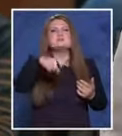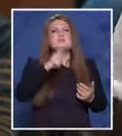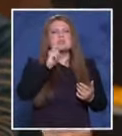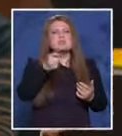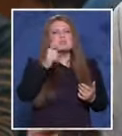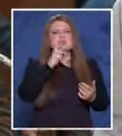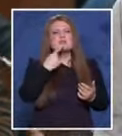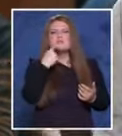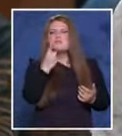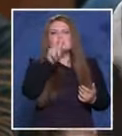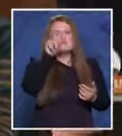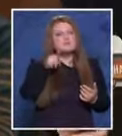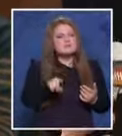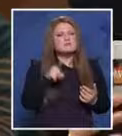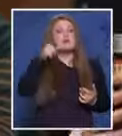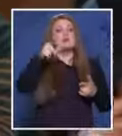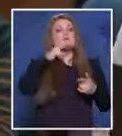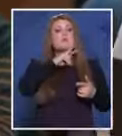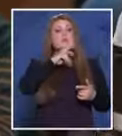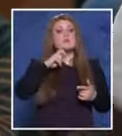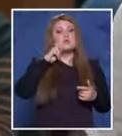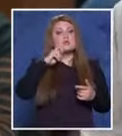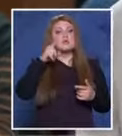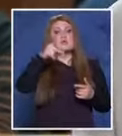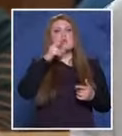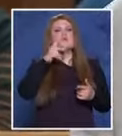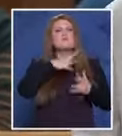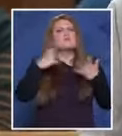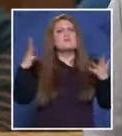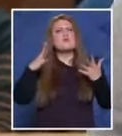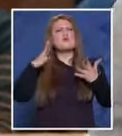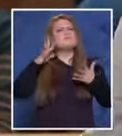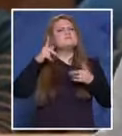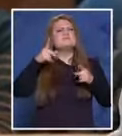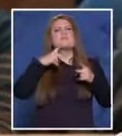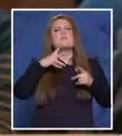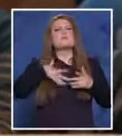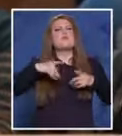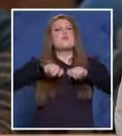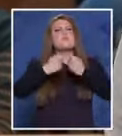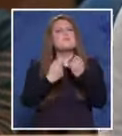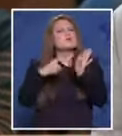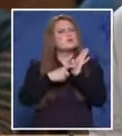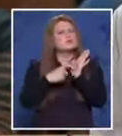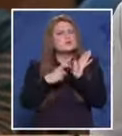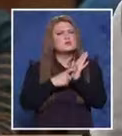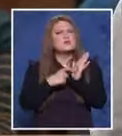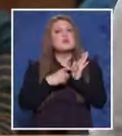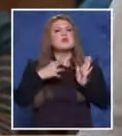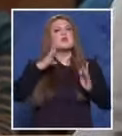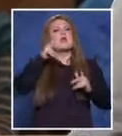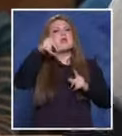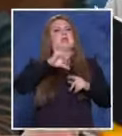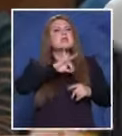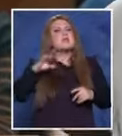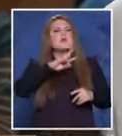В условията на висока битова престъпност има много гласове за потвърда ръка